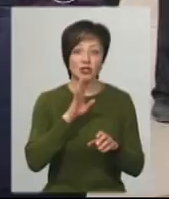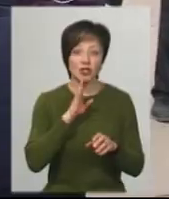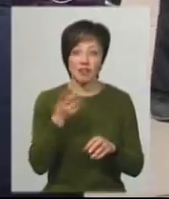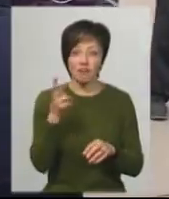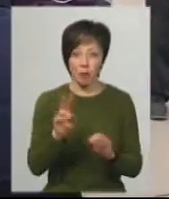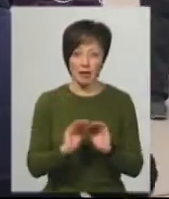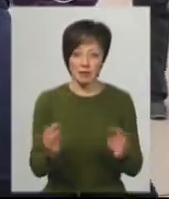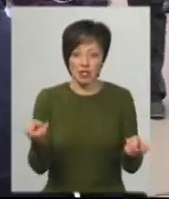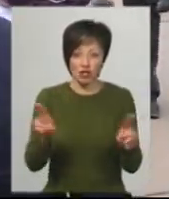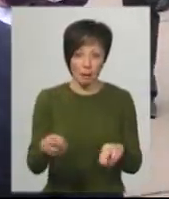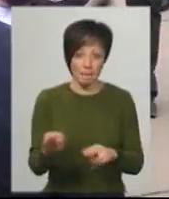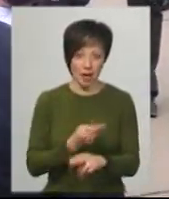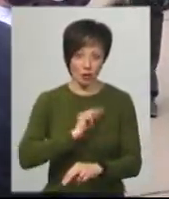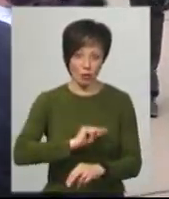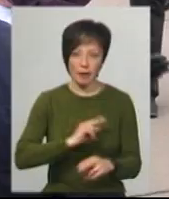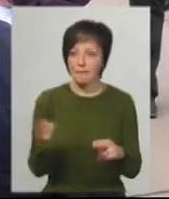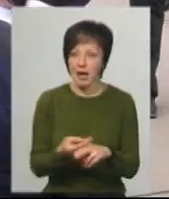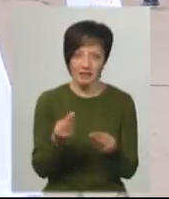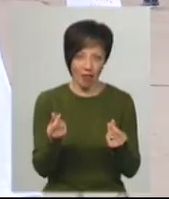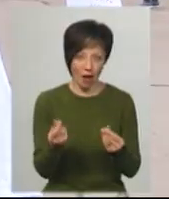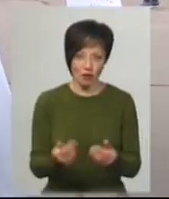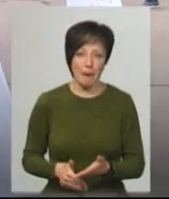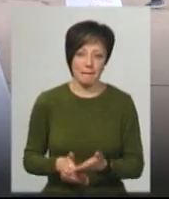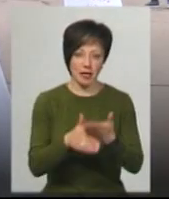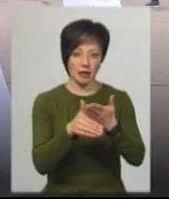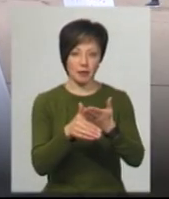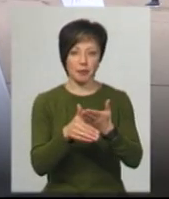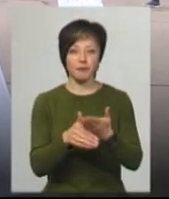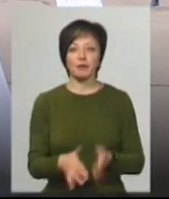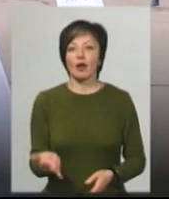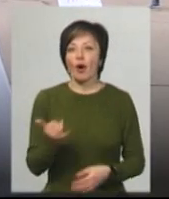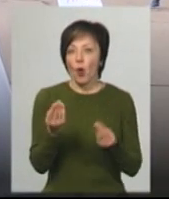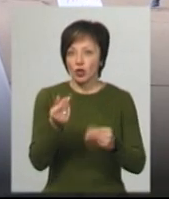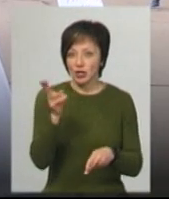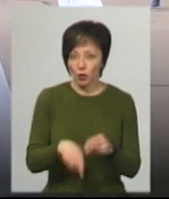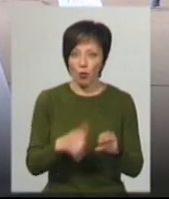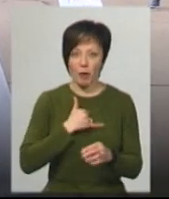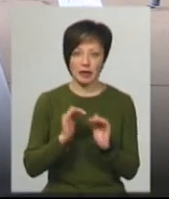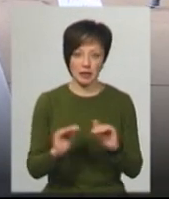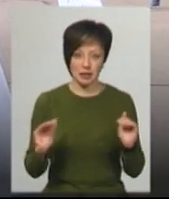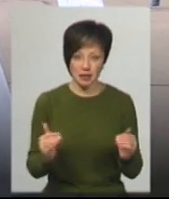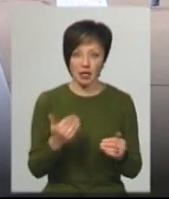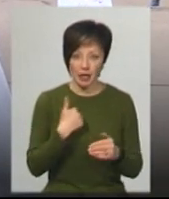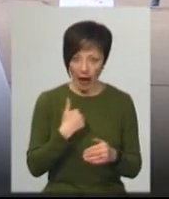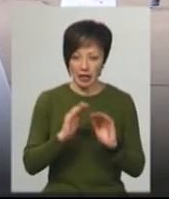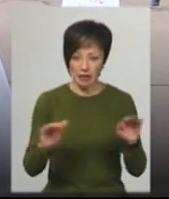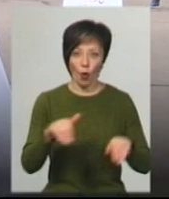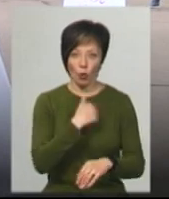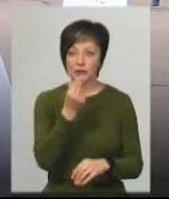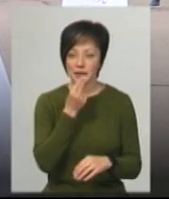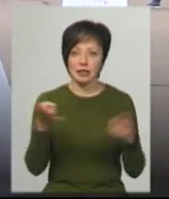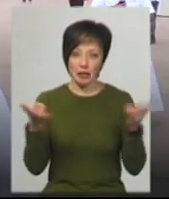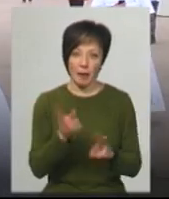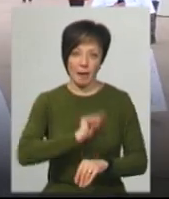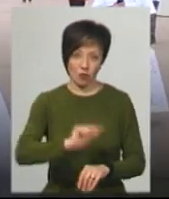бува дітьми залишилася без роботи і без фінансової підтримки. Гроші закінчились, у мене є діти, і я, і діти ми хочемо їсти, а для того, щоб їсти,